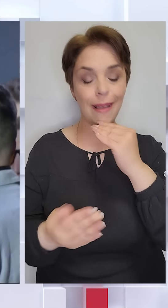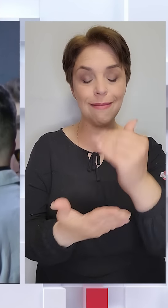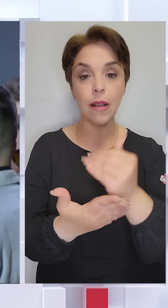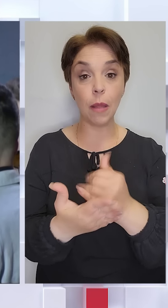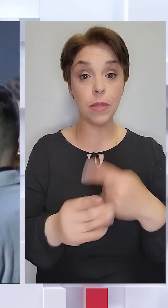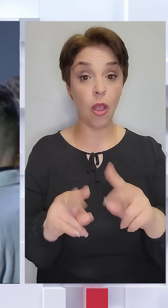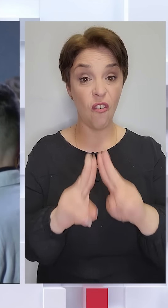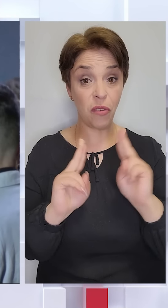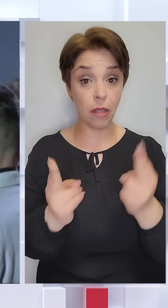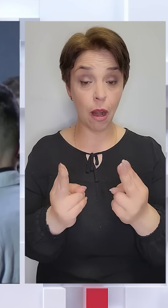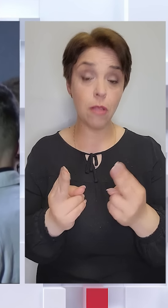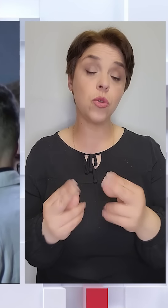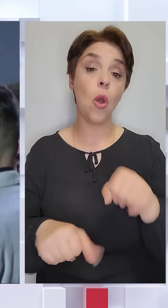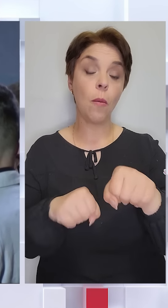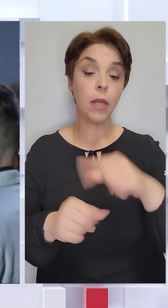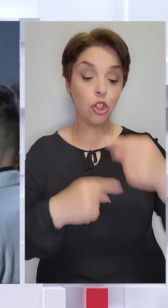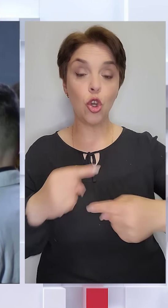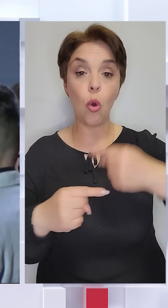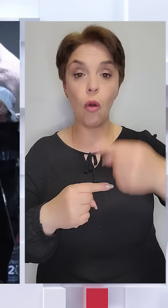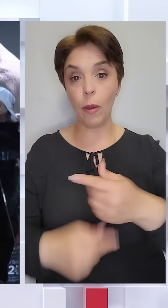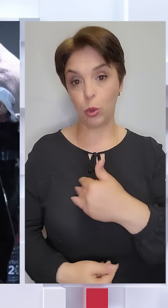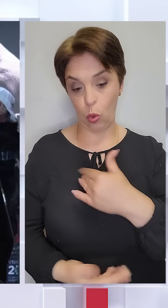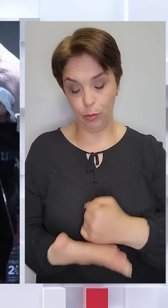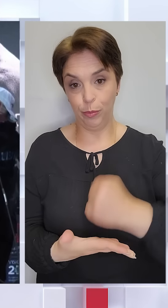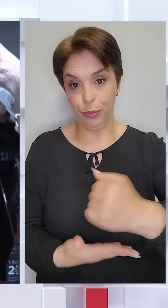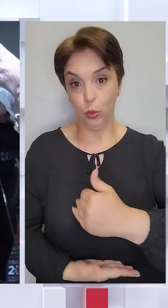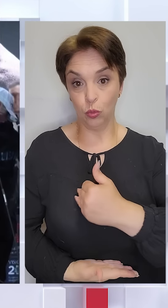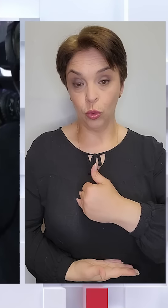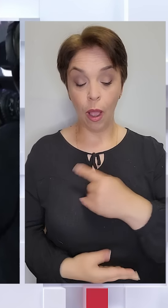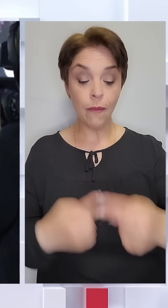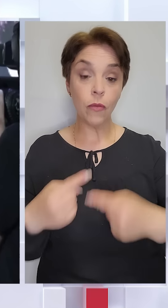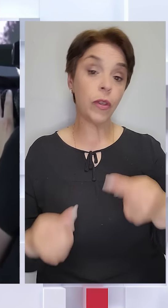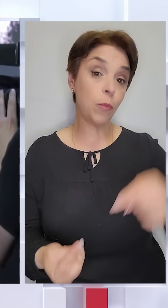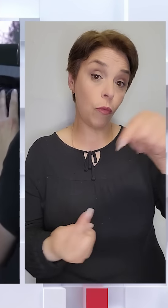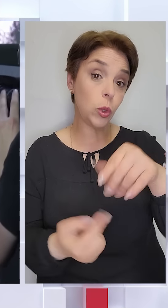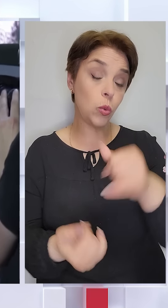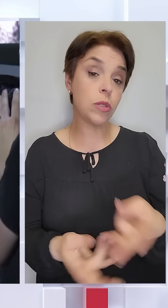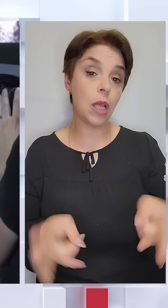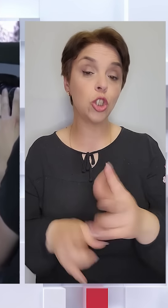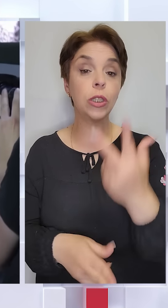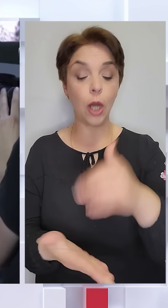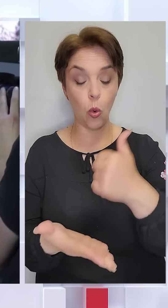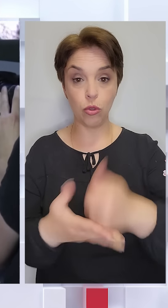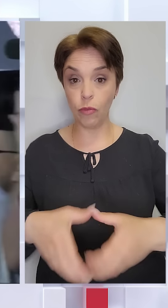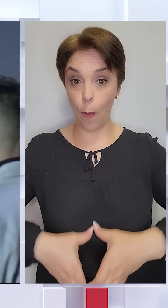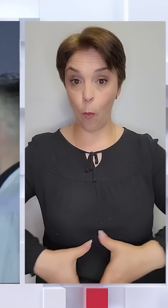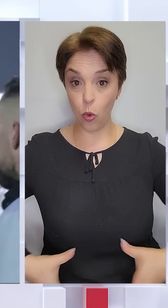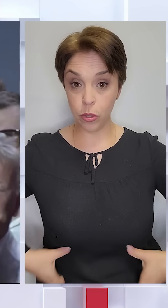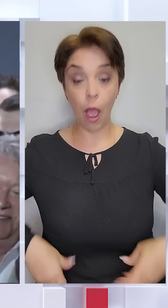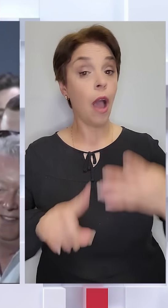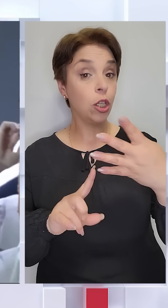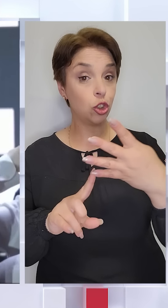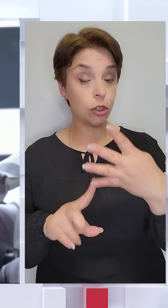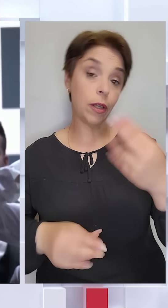тією федерацією бій із черговим претендентом. Відповідно, в Усика залишаться три основні пояси, а четвертий